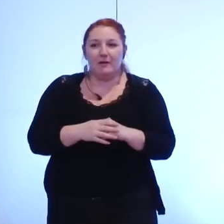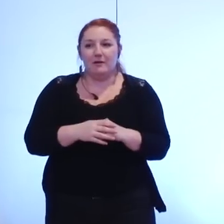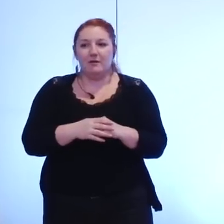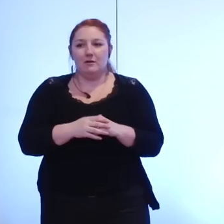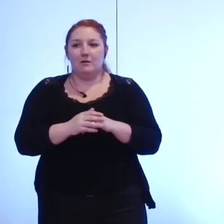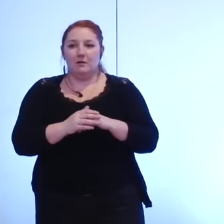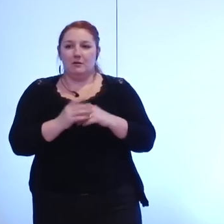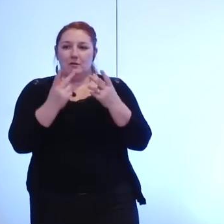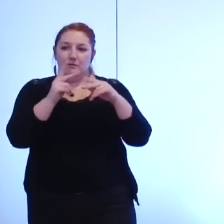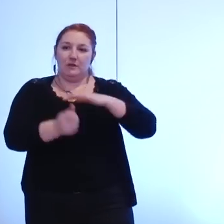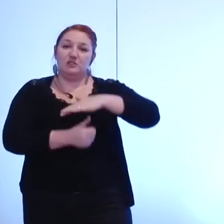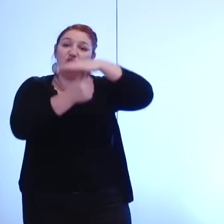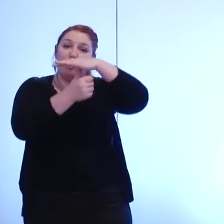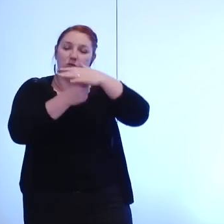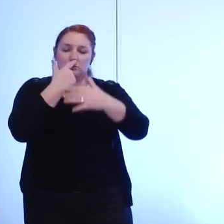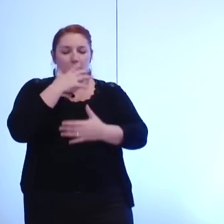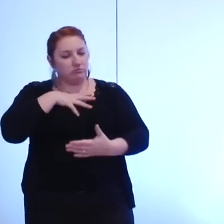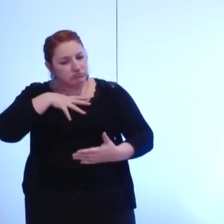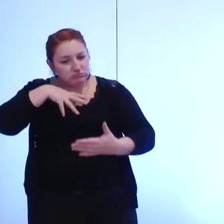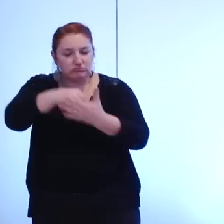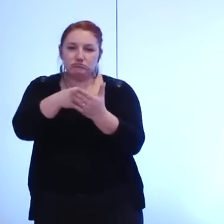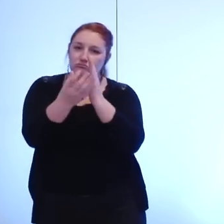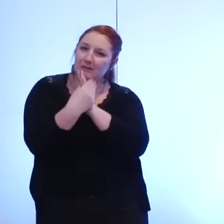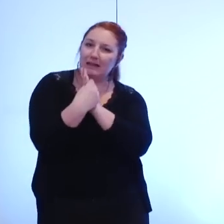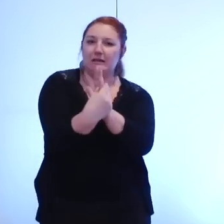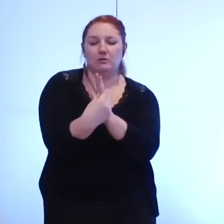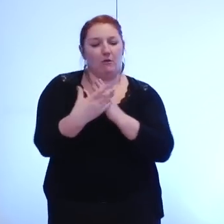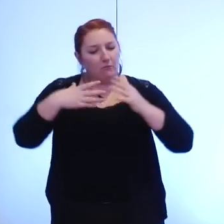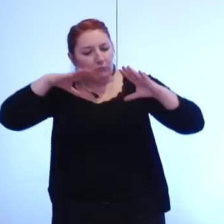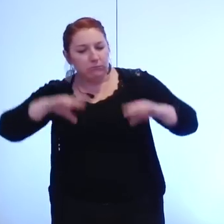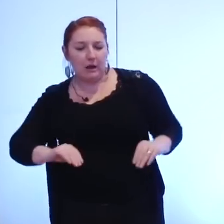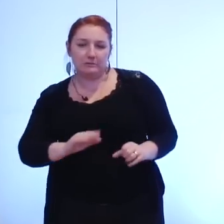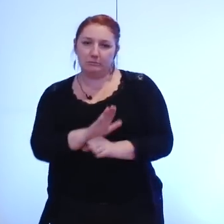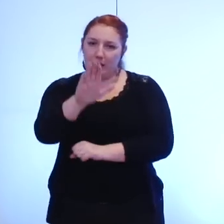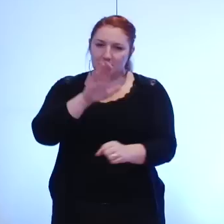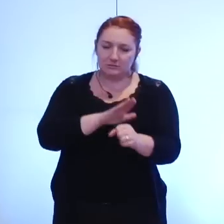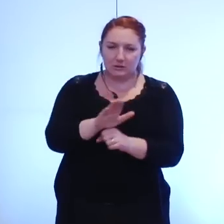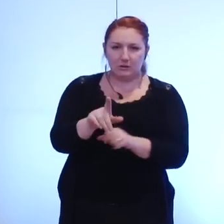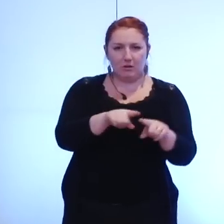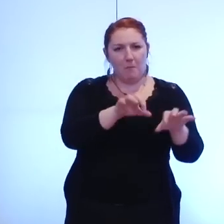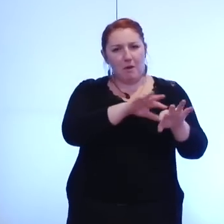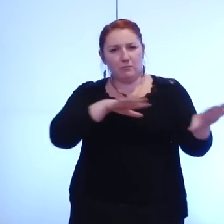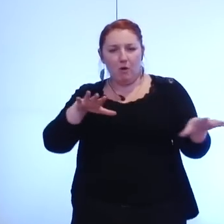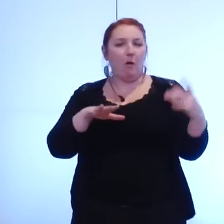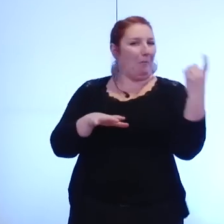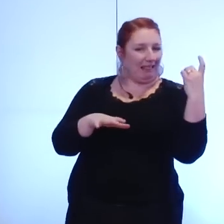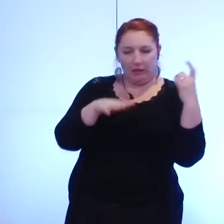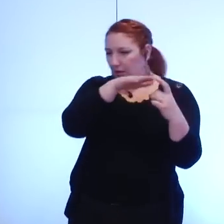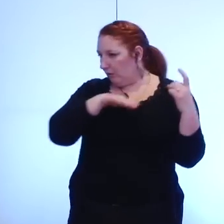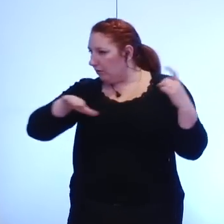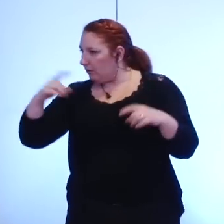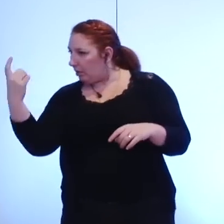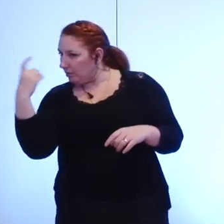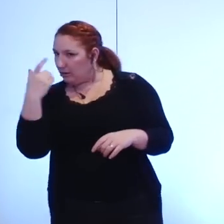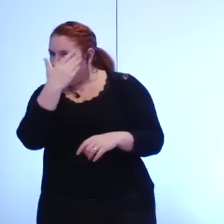-centre ne serait pas assez présente ne prendrait pas assez sa place et son leadership dans la métropole et de l'autre côté les